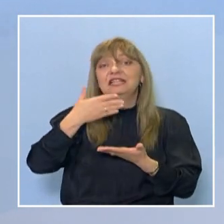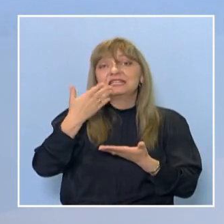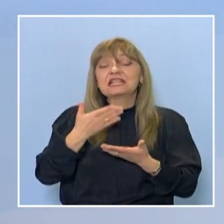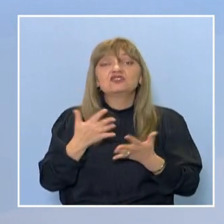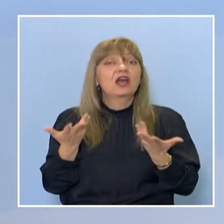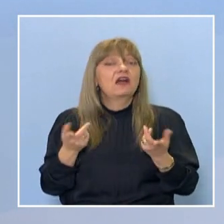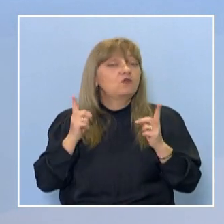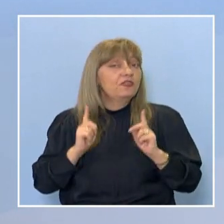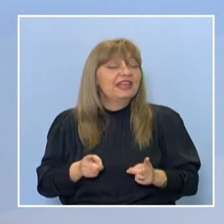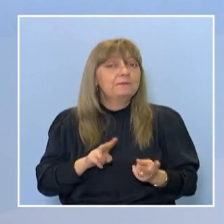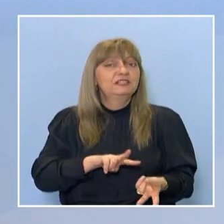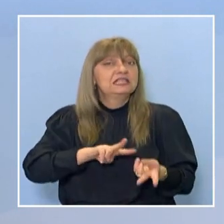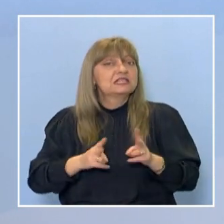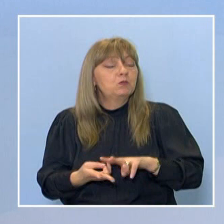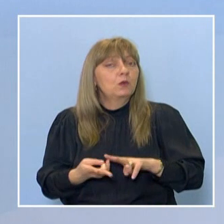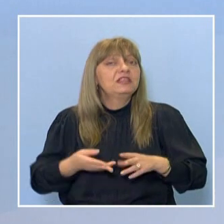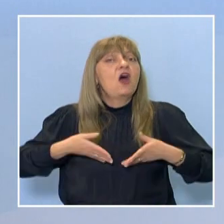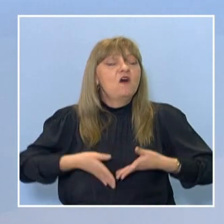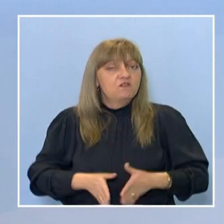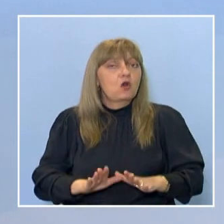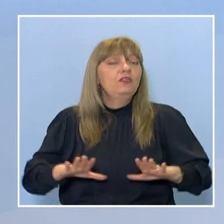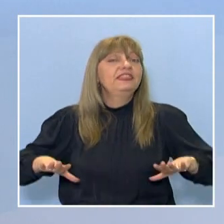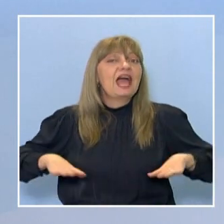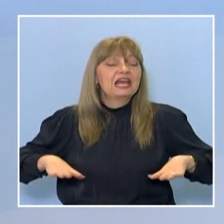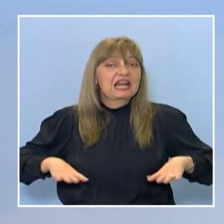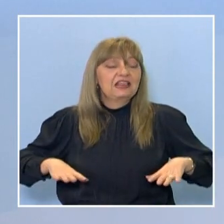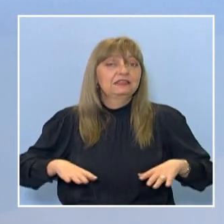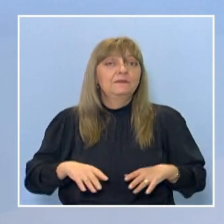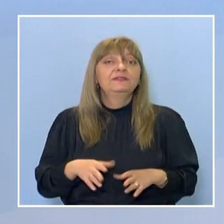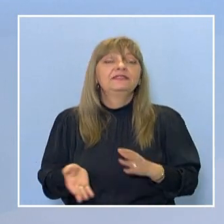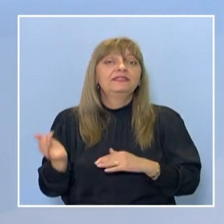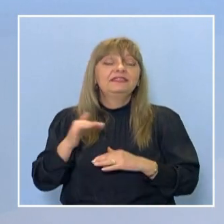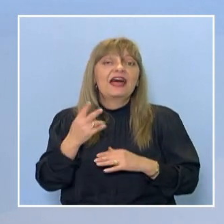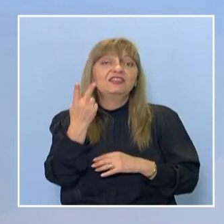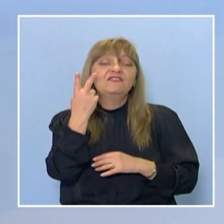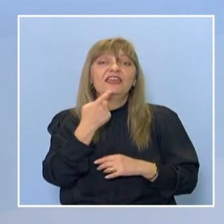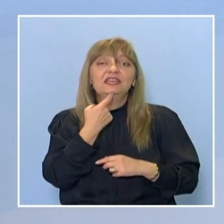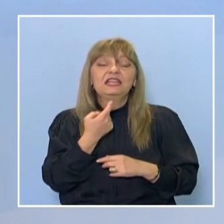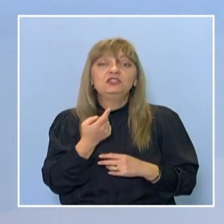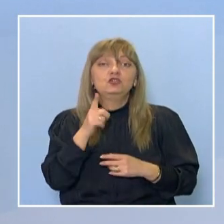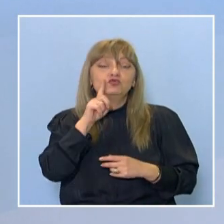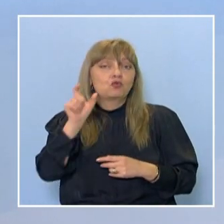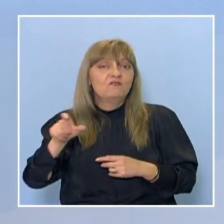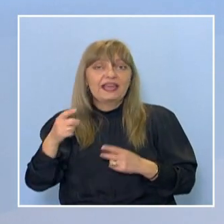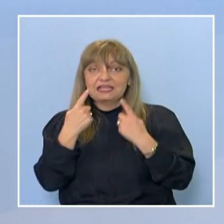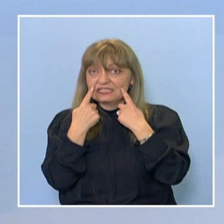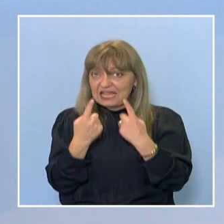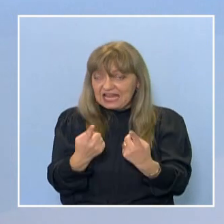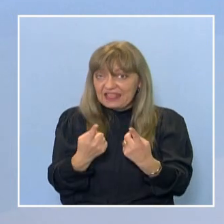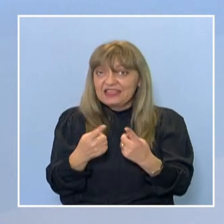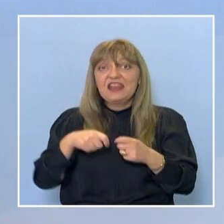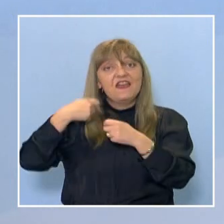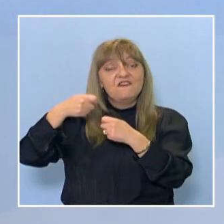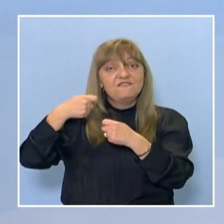да се промени в родния му град. Над 2000 души вече са гледали град Варна и проблемите в него, да го видим и ние,